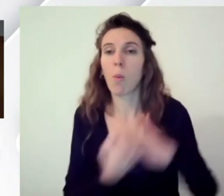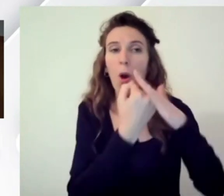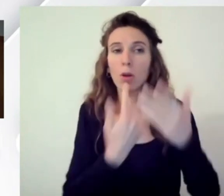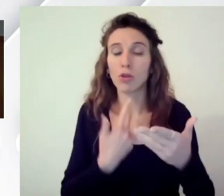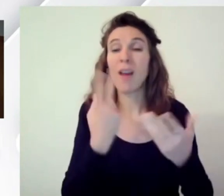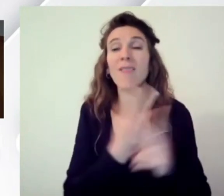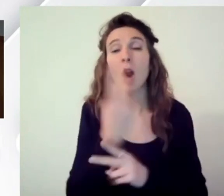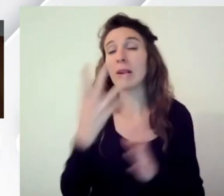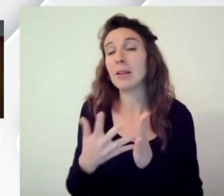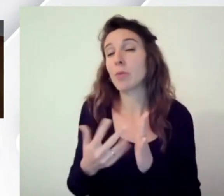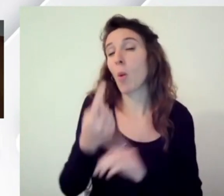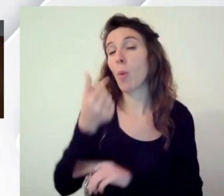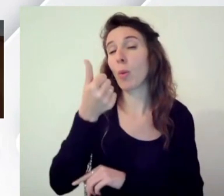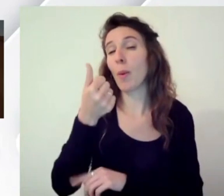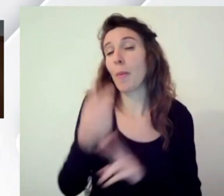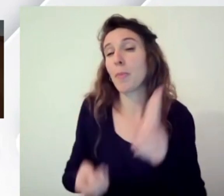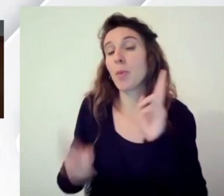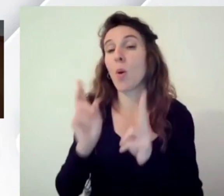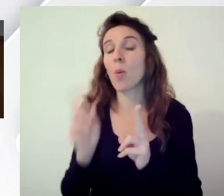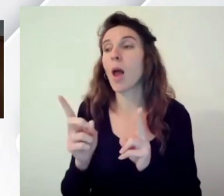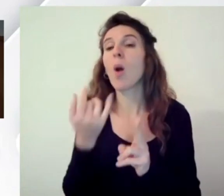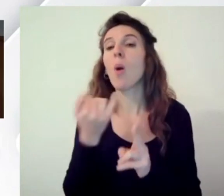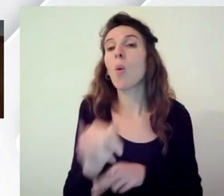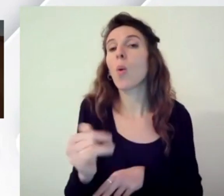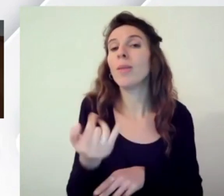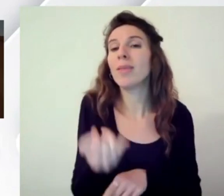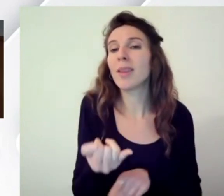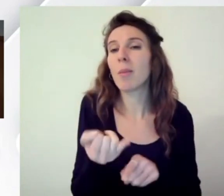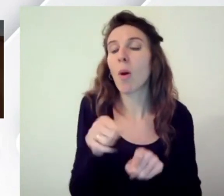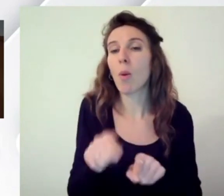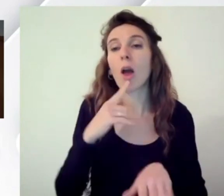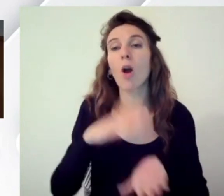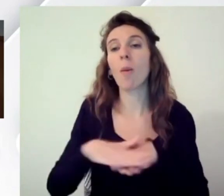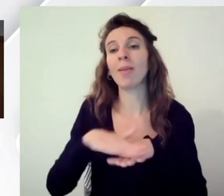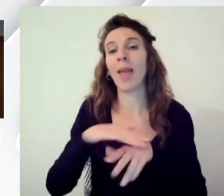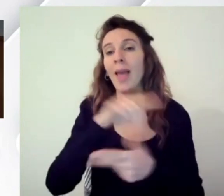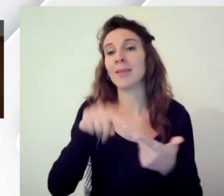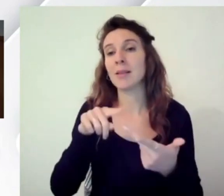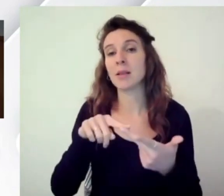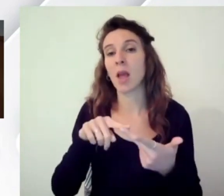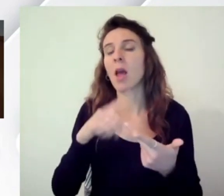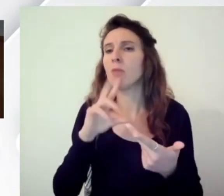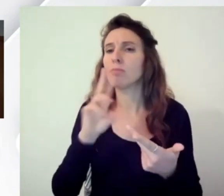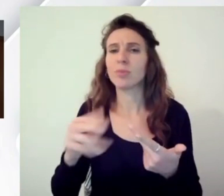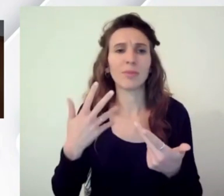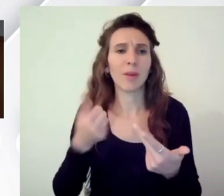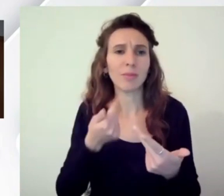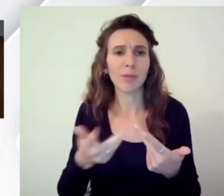maggiore riguarda proprio l'ultimo degli elementi cioè quello delle competenze l'abbiamo ripetuto più volte in